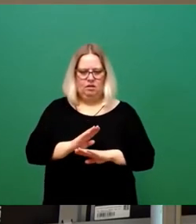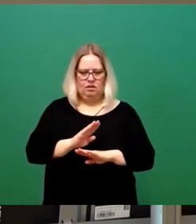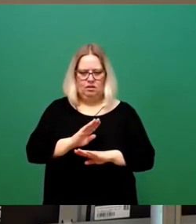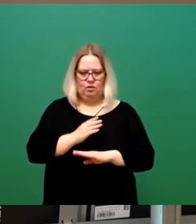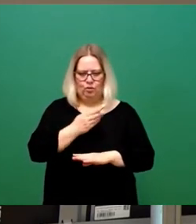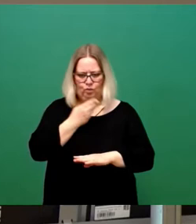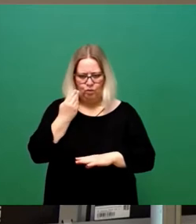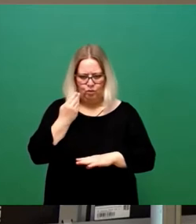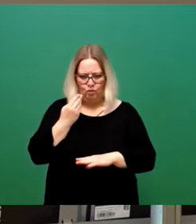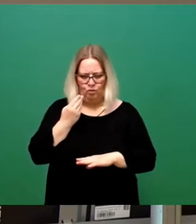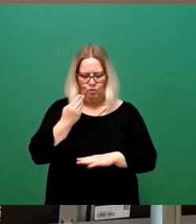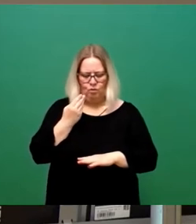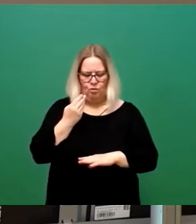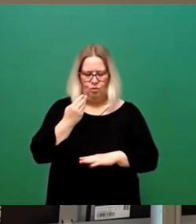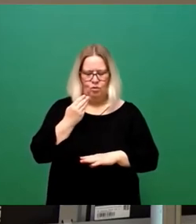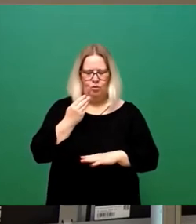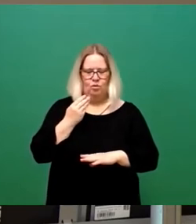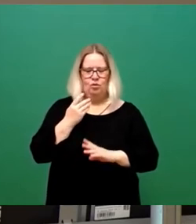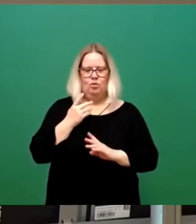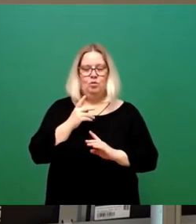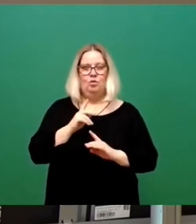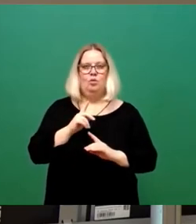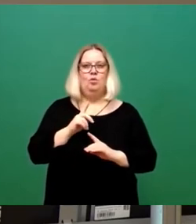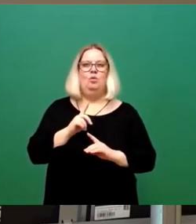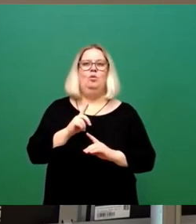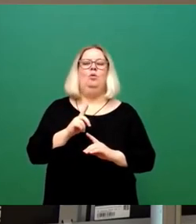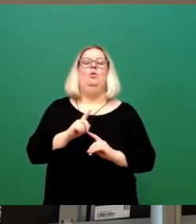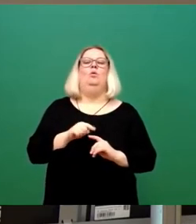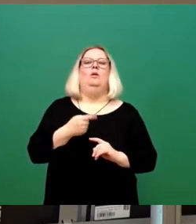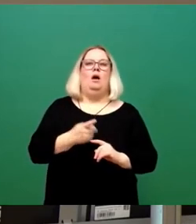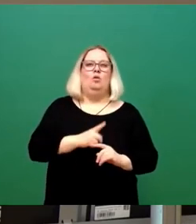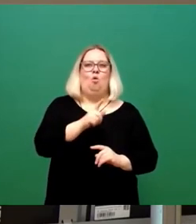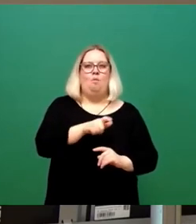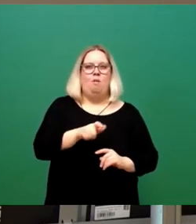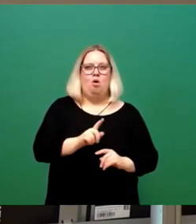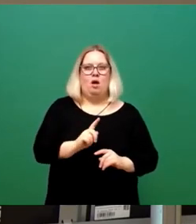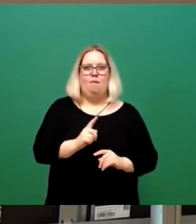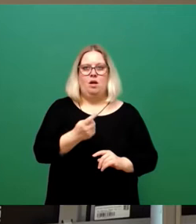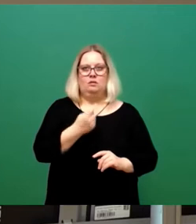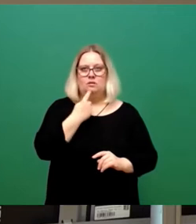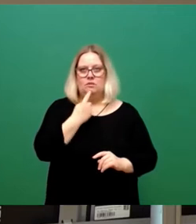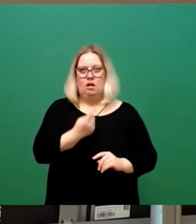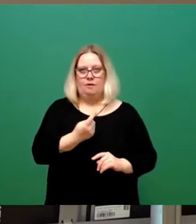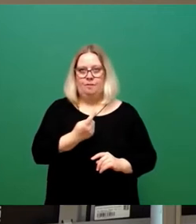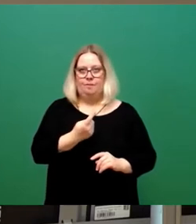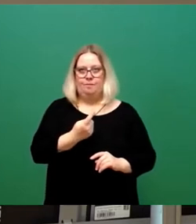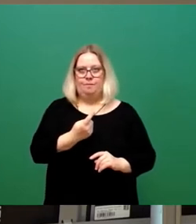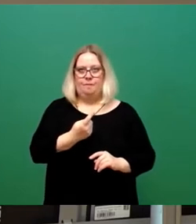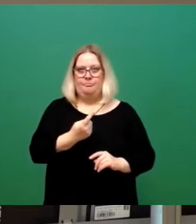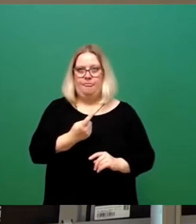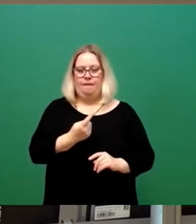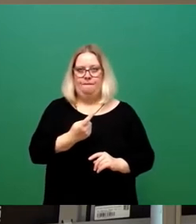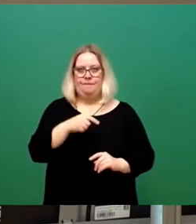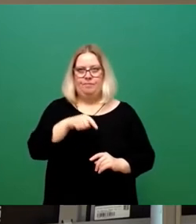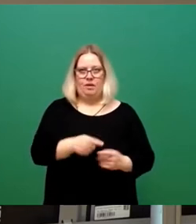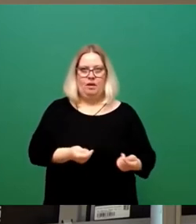Und dann hat zu Beginn der Stadtratssitzung der Oberbürgermeister verkündet, dass er diesem Beschluss